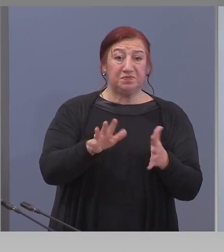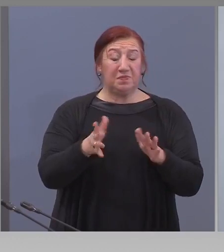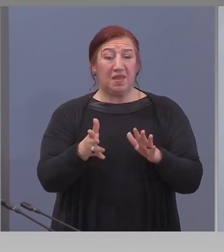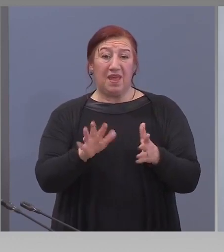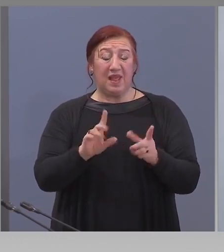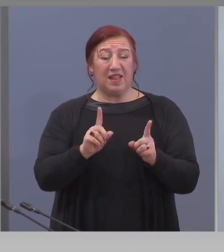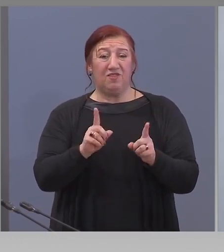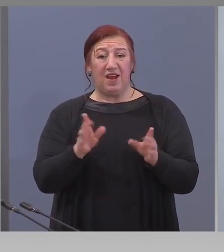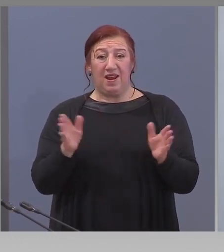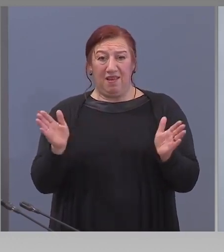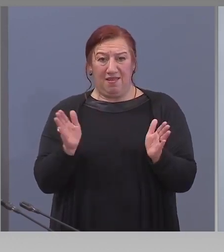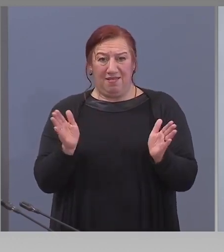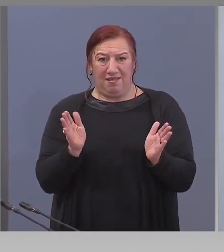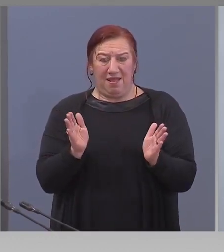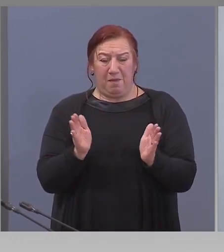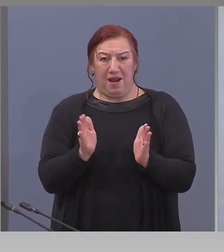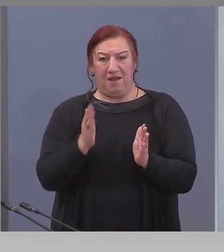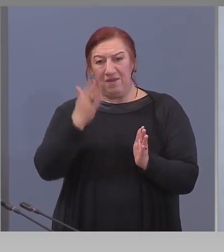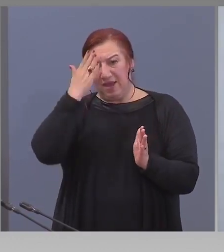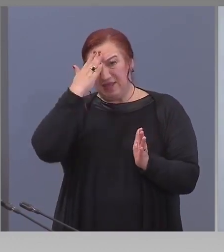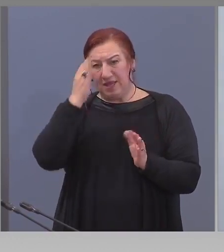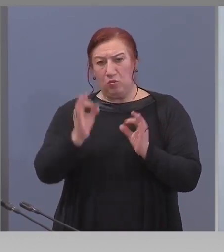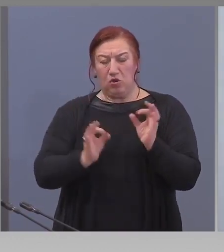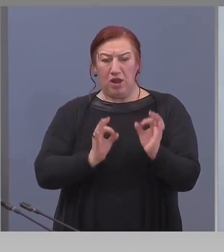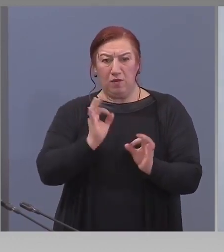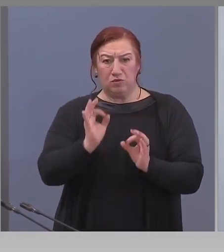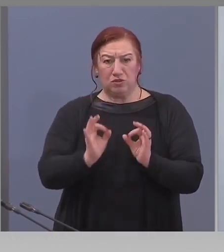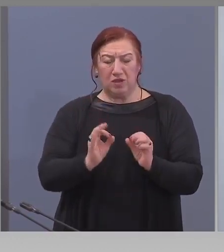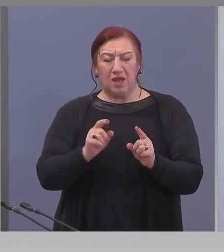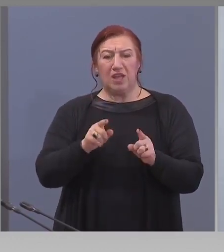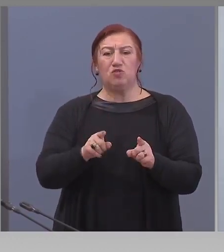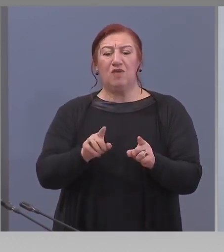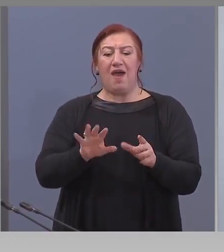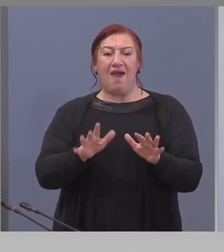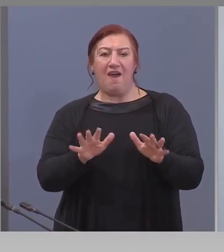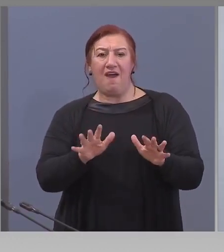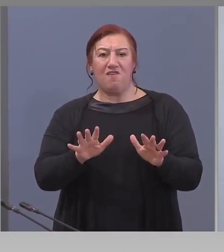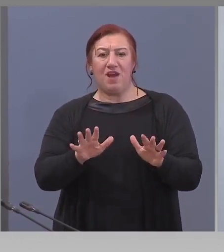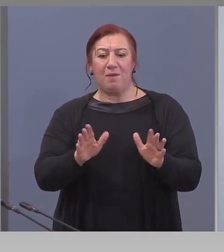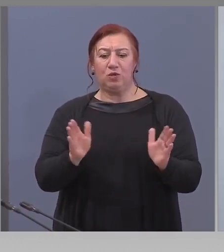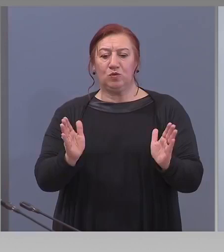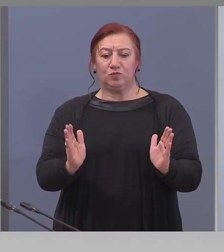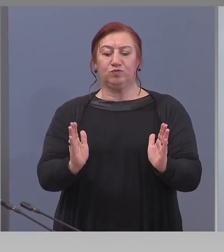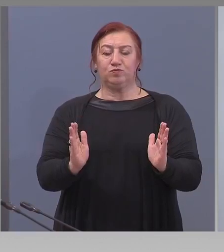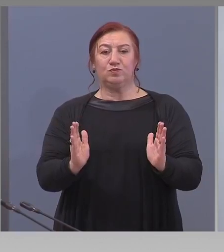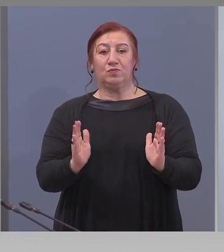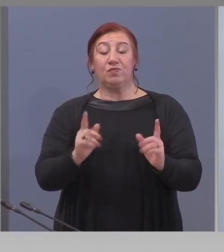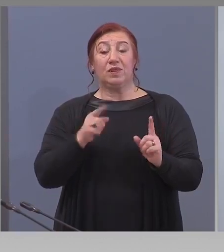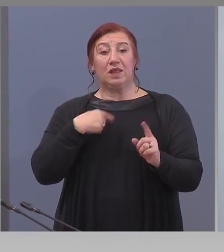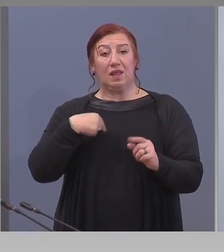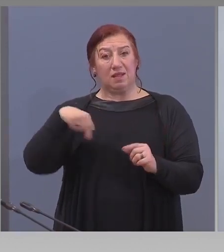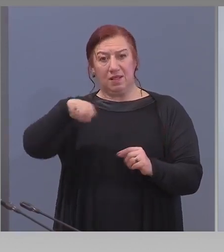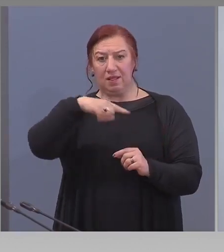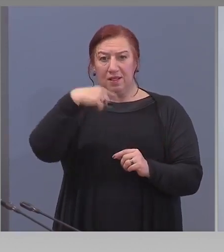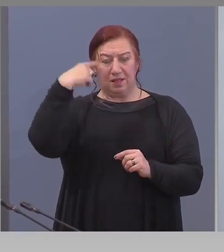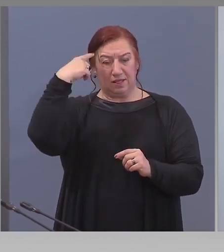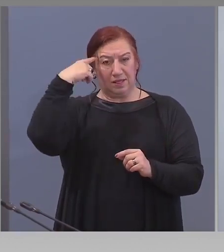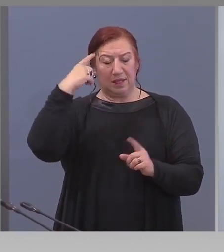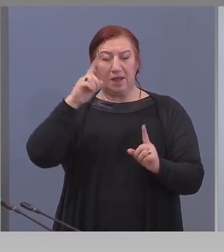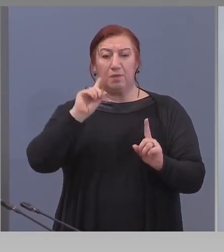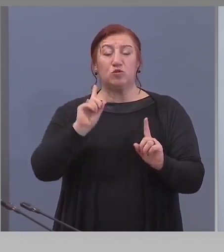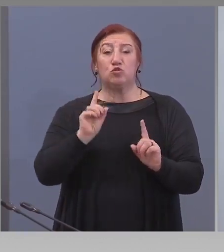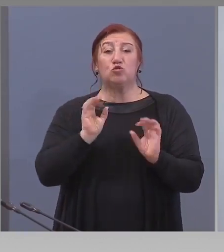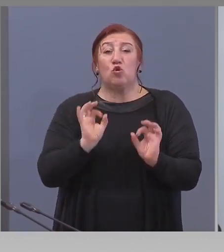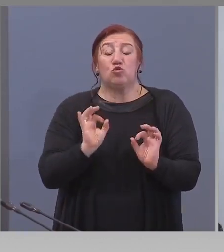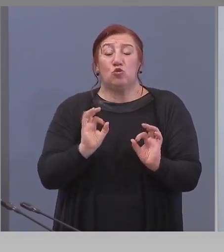намалява заболеваемостта? Според мен това е един временен момент. Ние не знаем кога се случва. Все още нямаме цялата